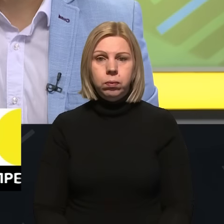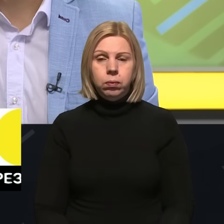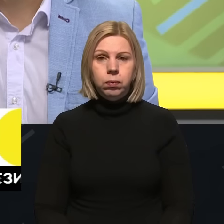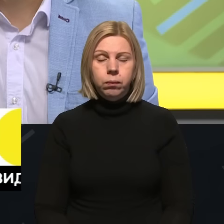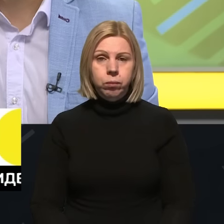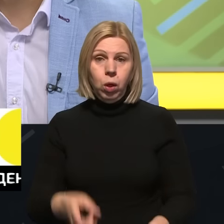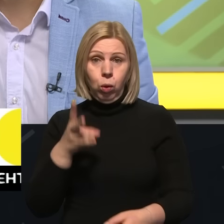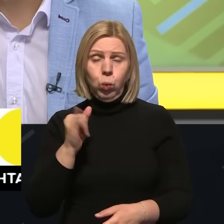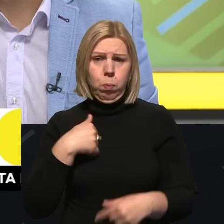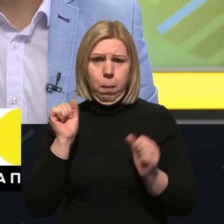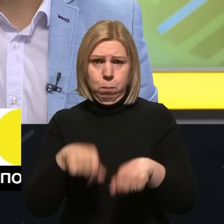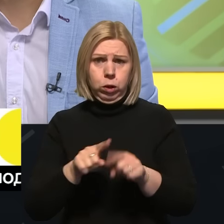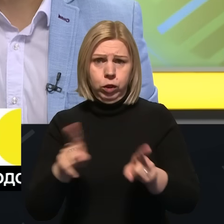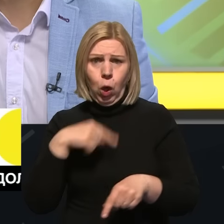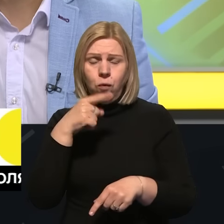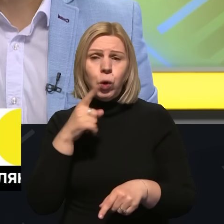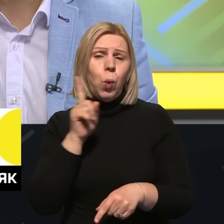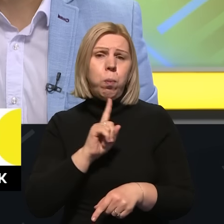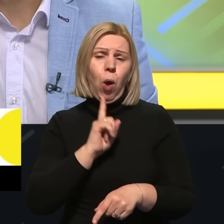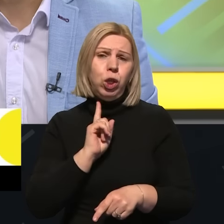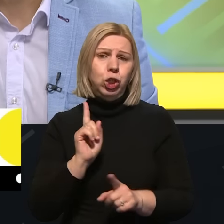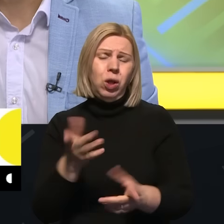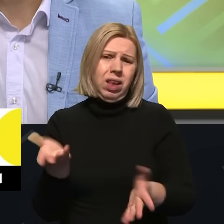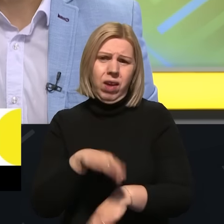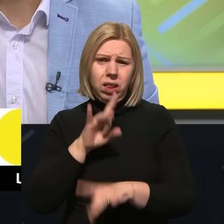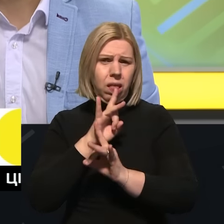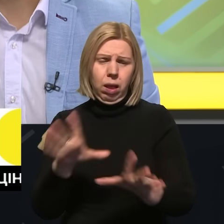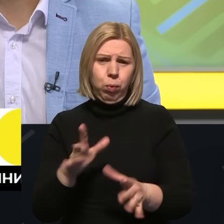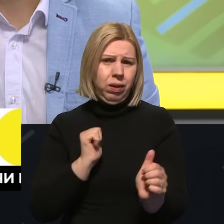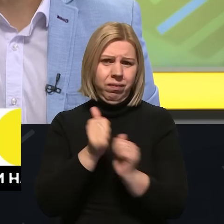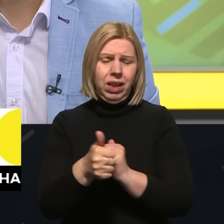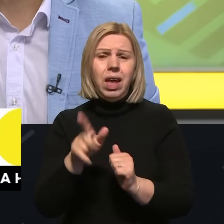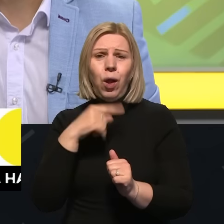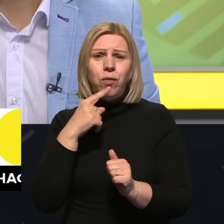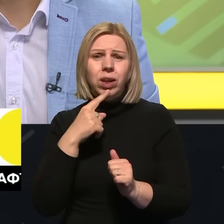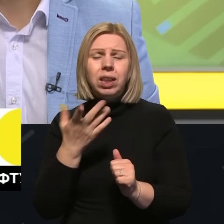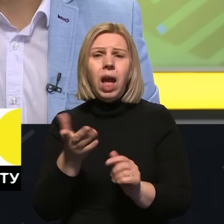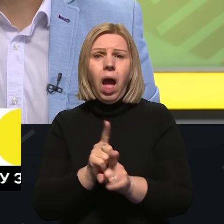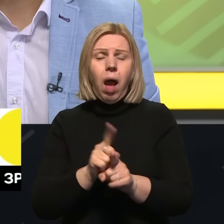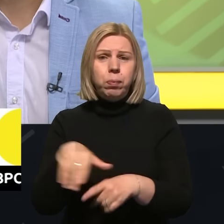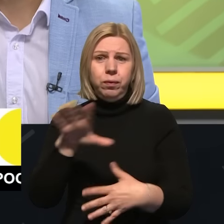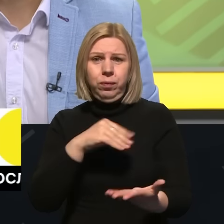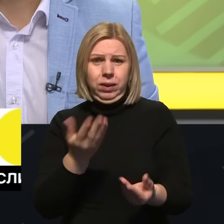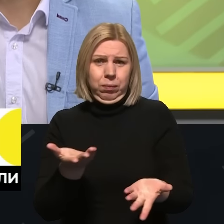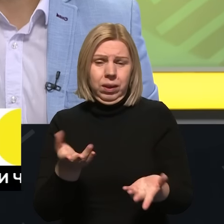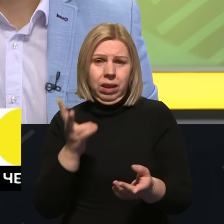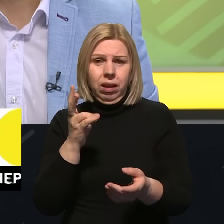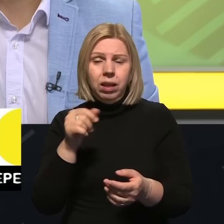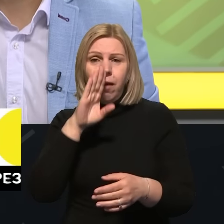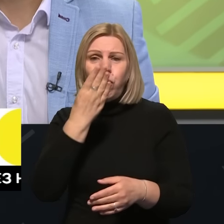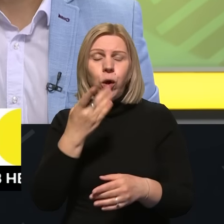Ну, ми можемо, звичайно, говорити, але поки що давайте не будемо, як то кажуть, розганяти зраду для ворога.